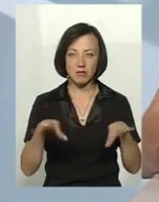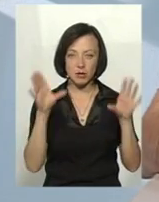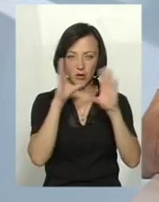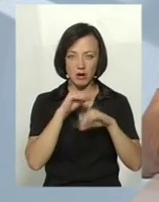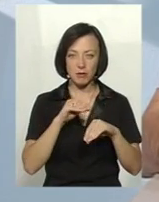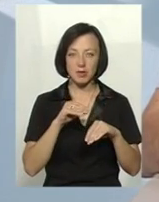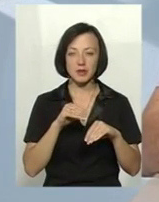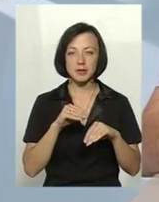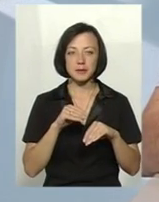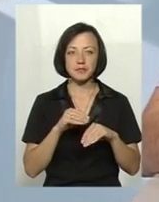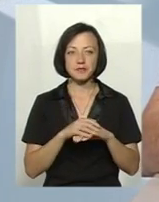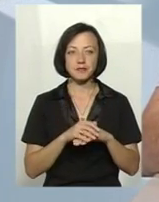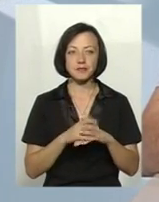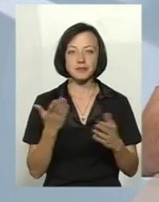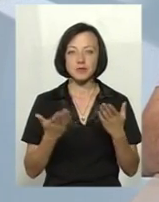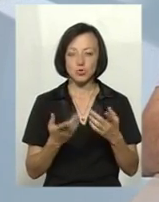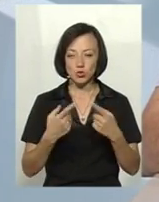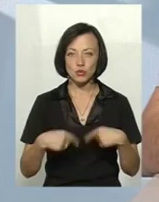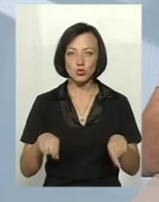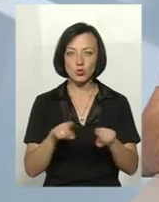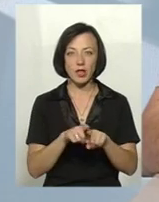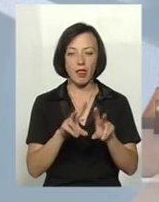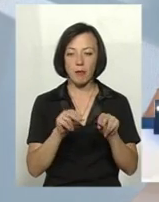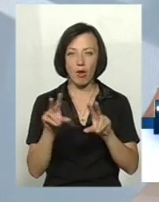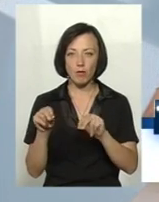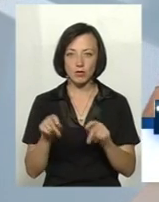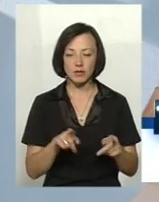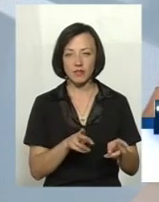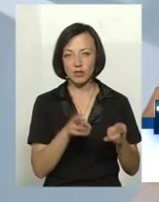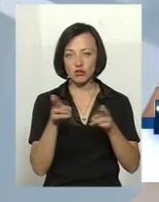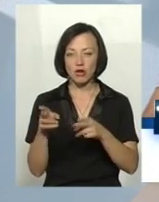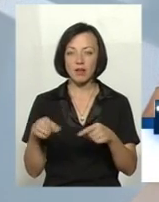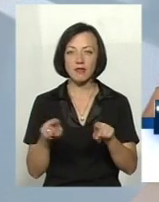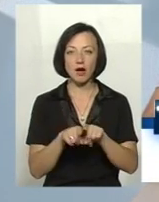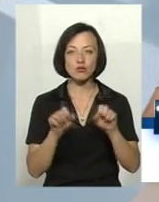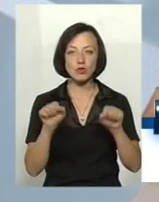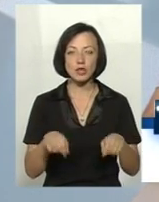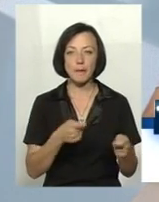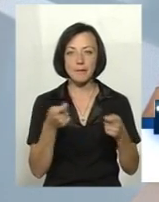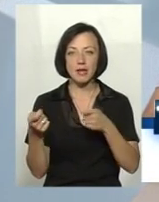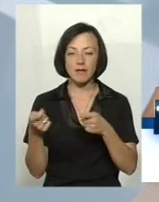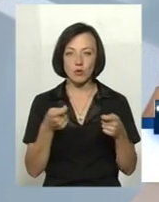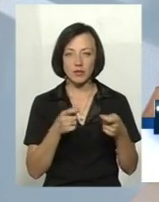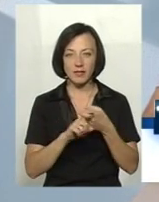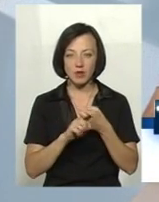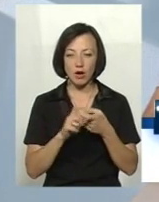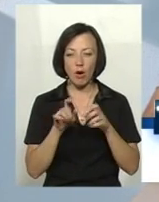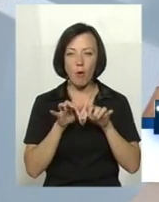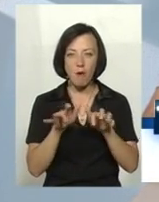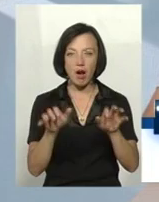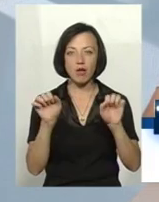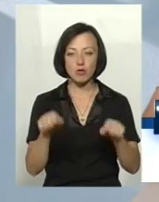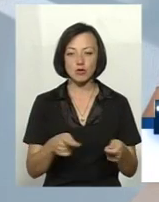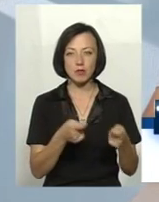якщо він з неблагополучної зони виїжджає, також може перевозитися вірус, також комахи можуть його